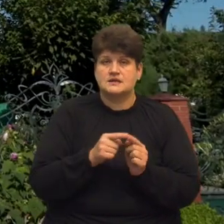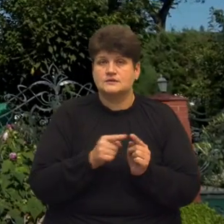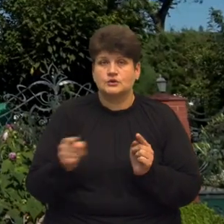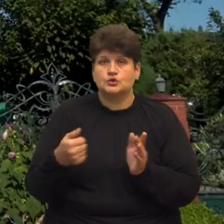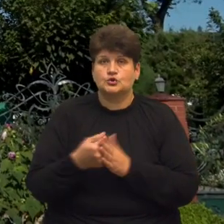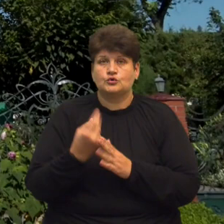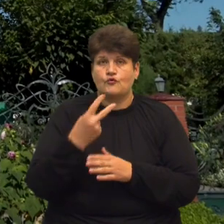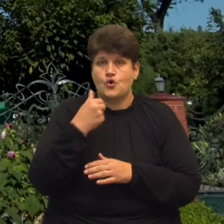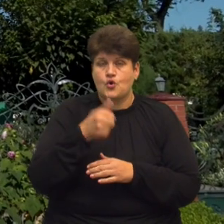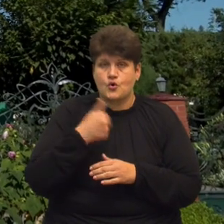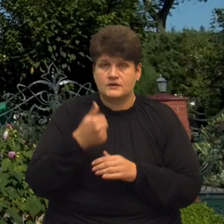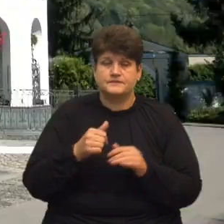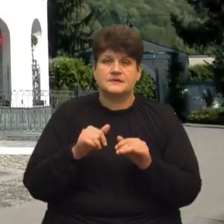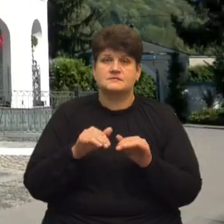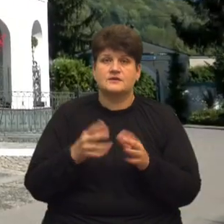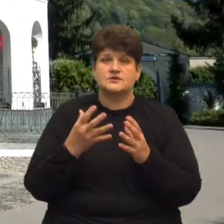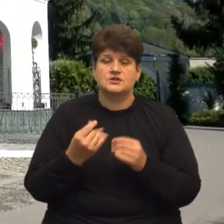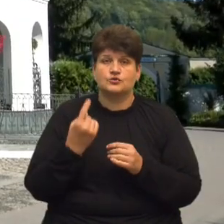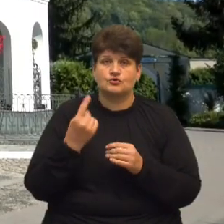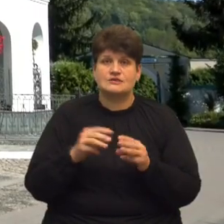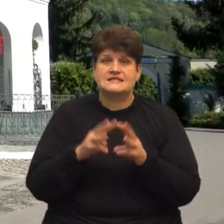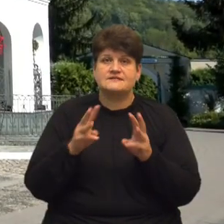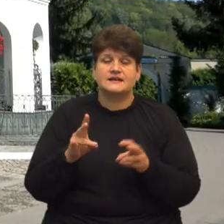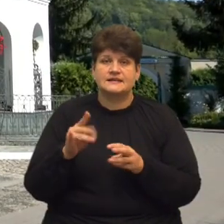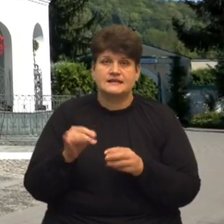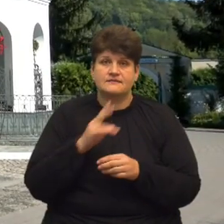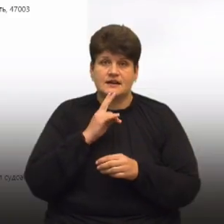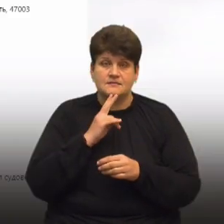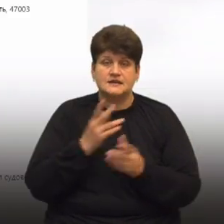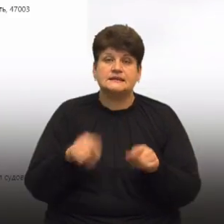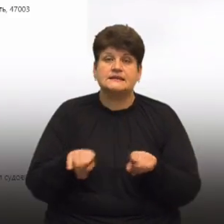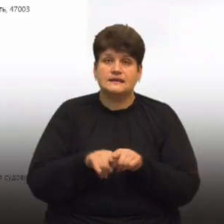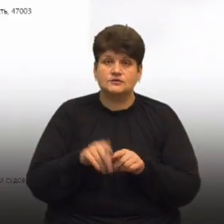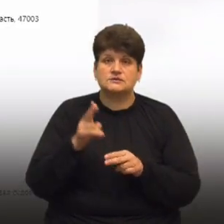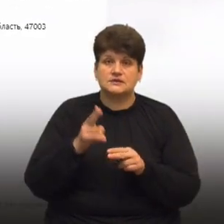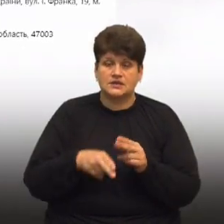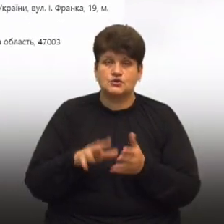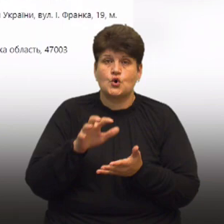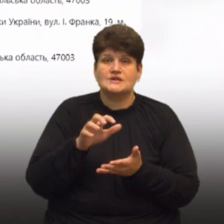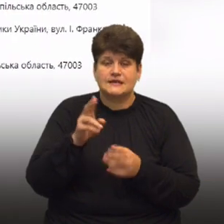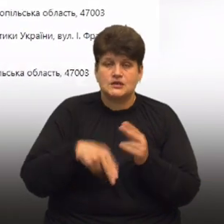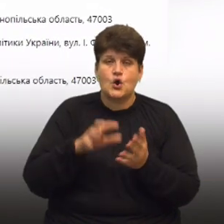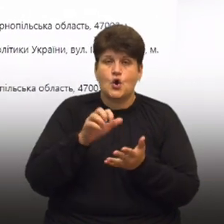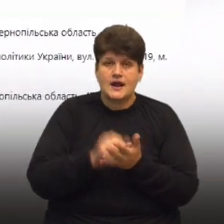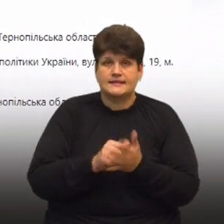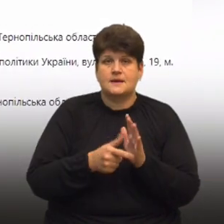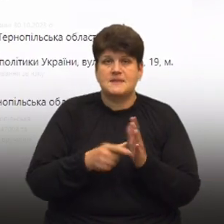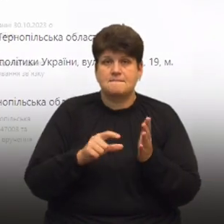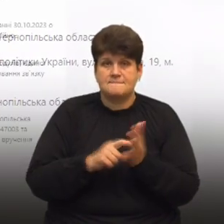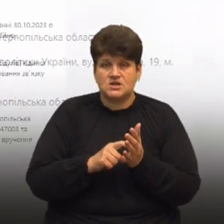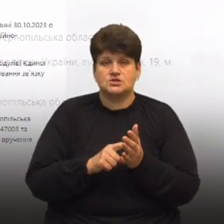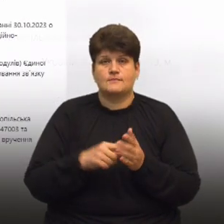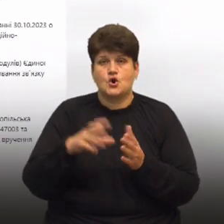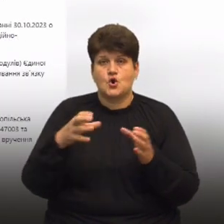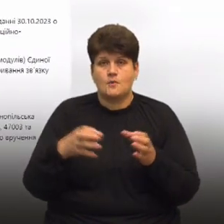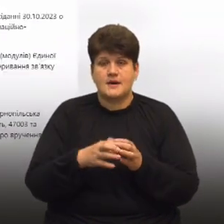Справа ще в одної святині Богоявницького жіночого монастиря в Кременці, де також завершилася оренда приміщень громадою Московського патріархату